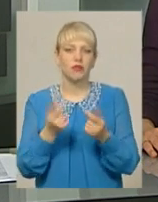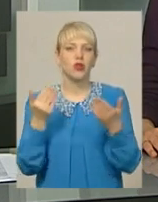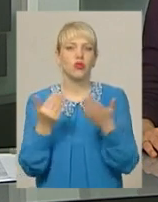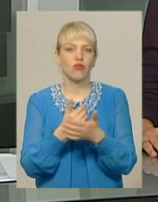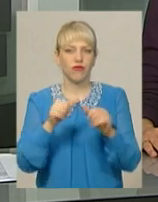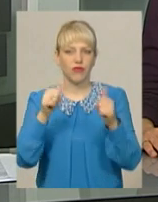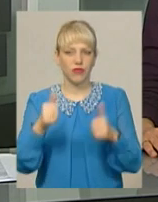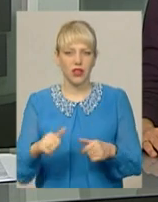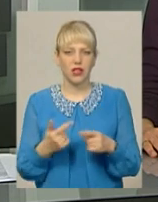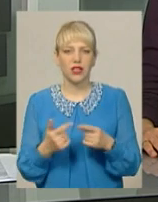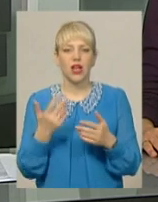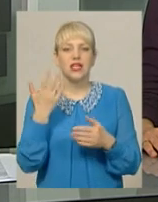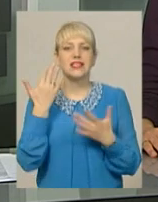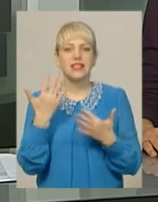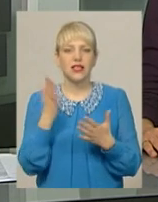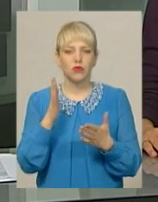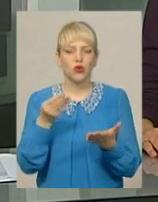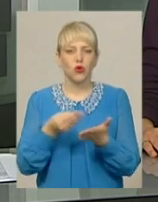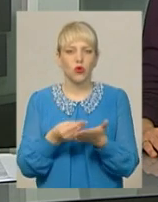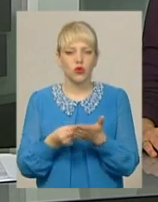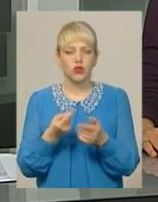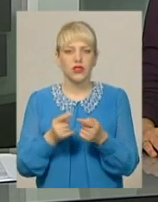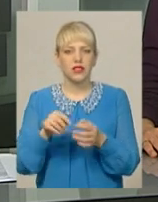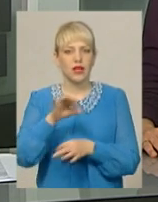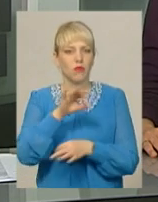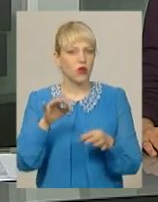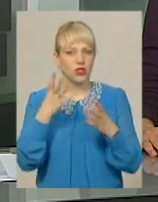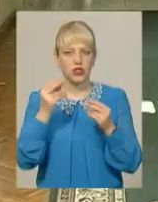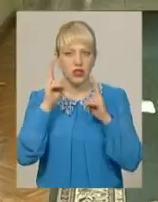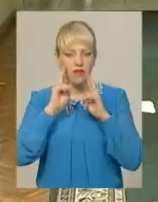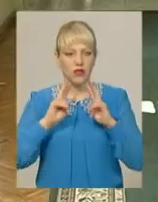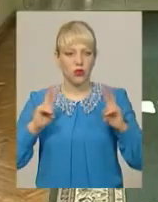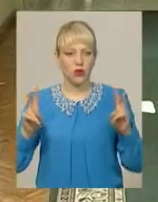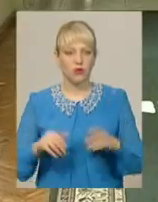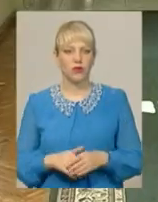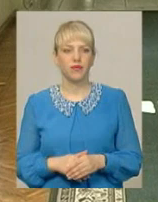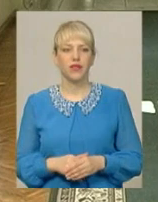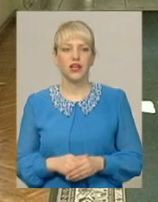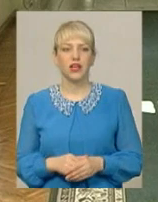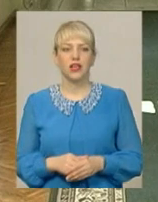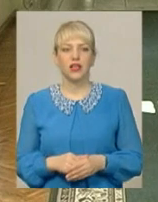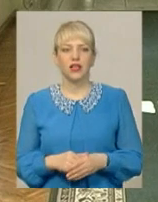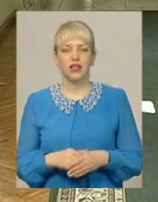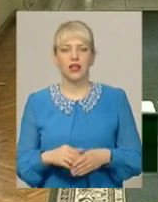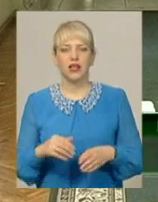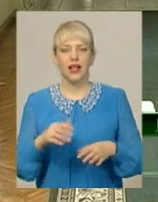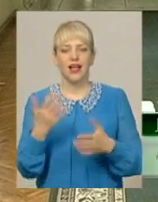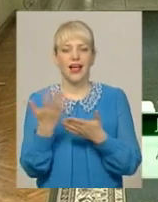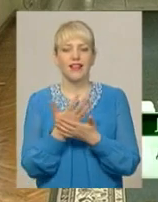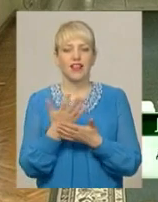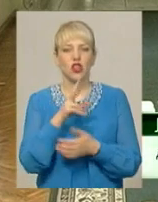Коли втілять проєкт і ускільки він обідиться бюджету міста, поки що невідомо. Наявний кінозал, він є дуже великий